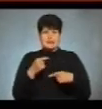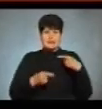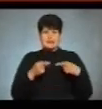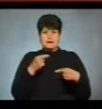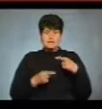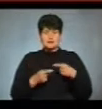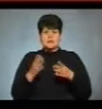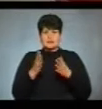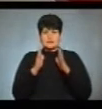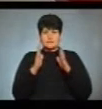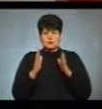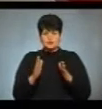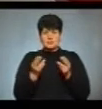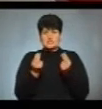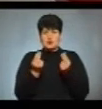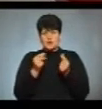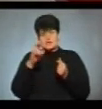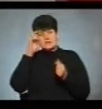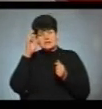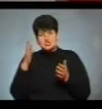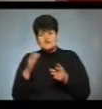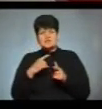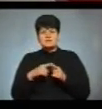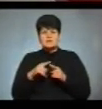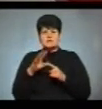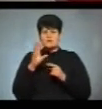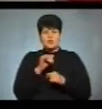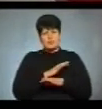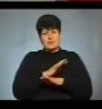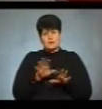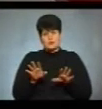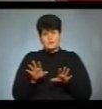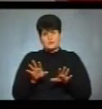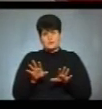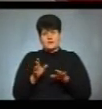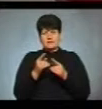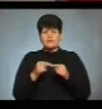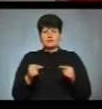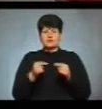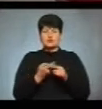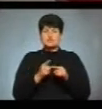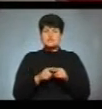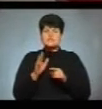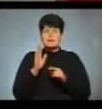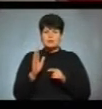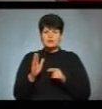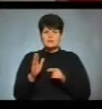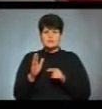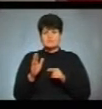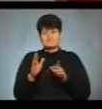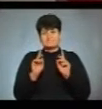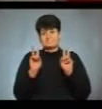які будуть відбуватись за кошти держави, швидше всього не буде. Відповідно, це буде така квазі